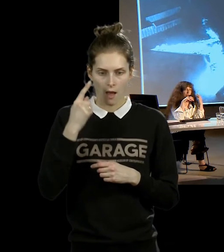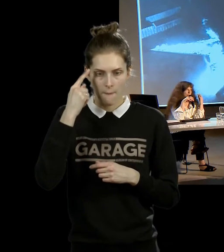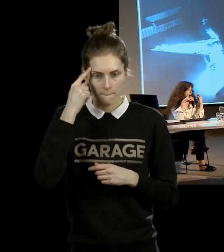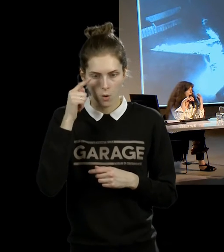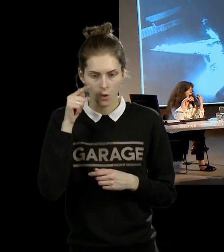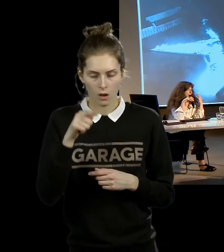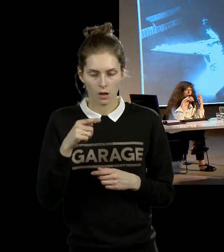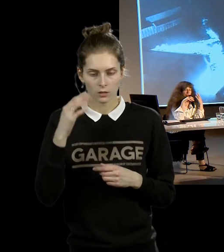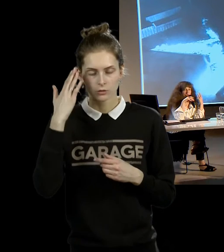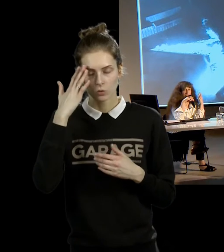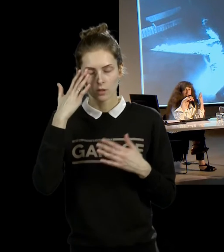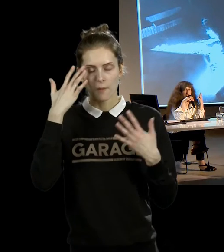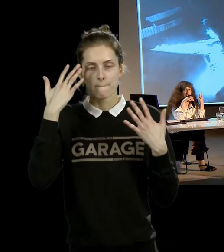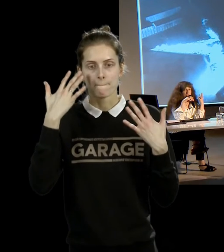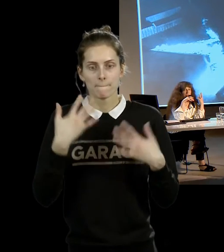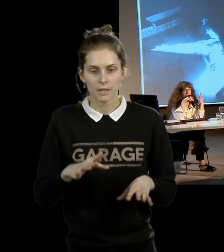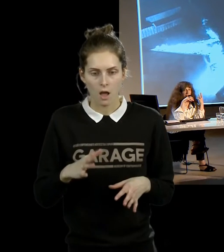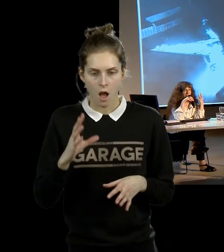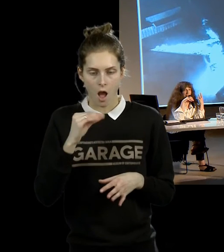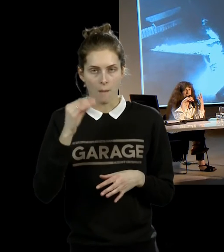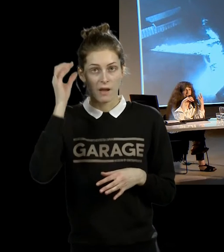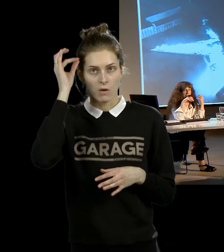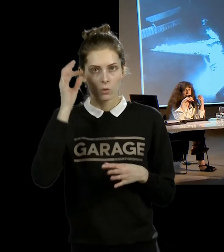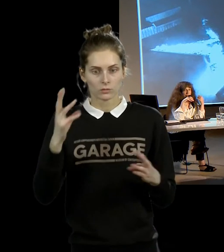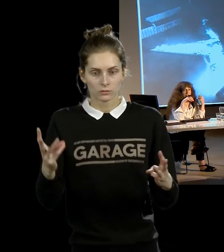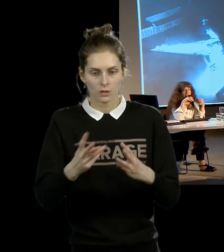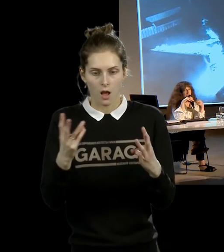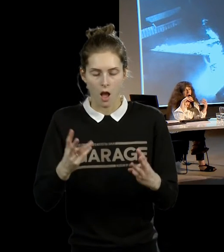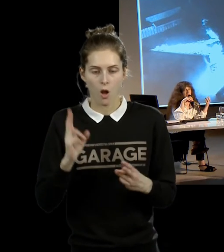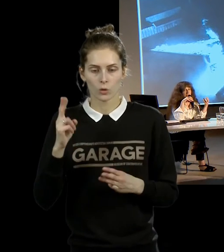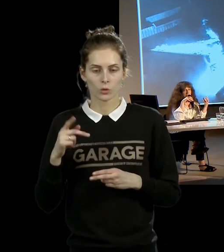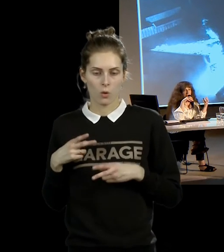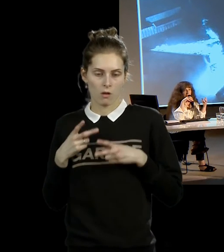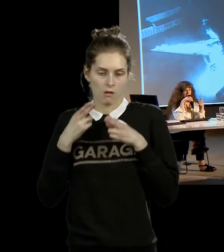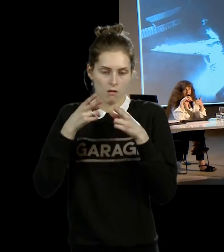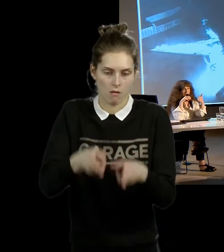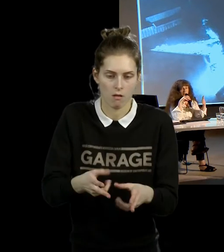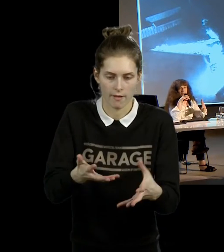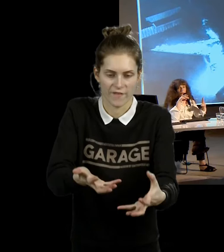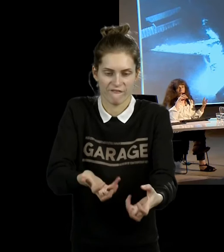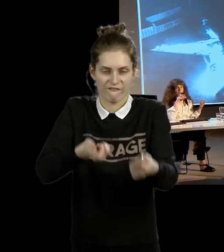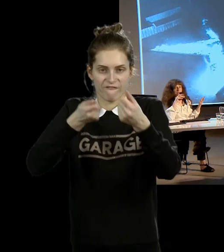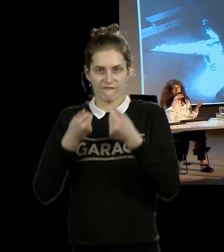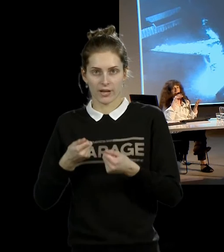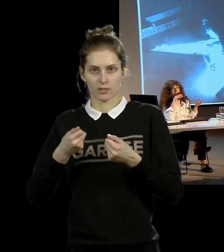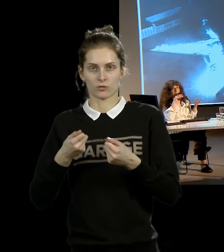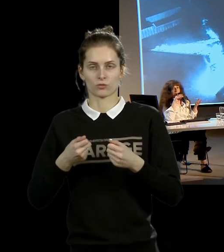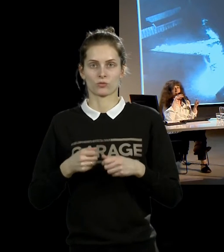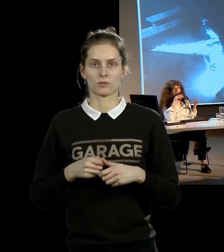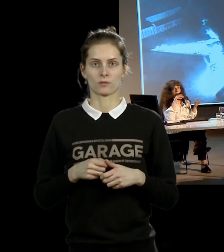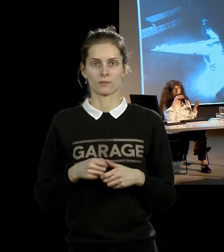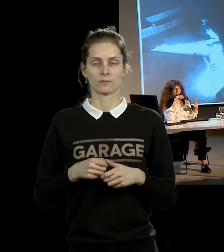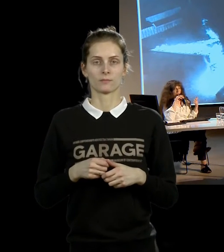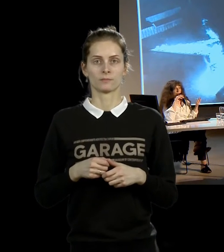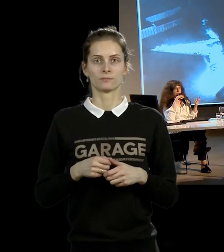сейчас загорятся волосы. И ее вытащили из этого самого контура, из этой самой